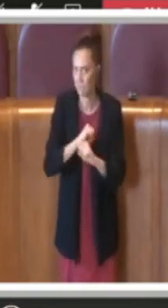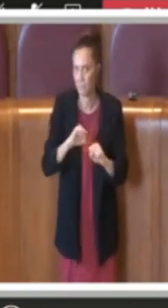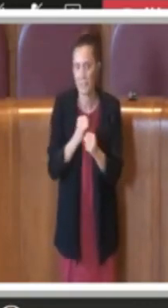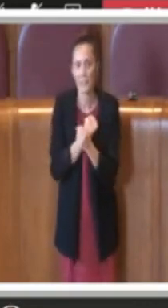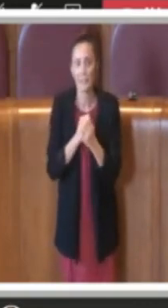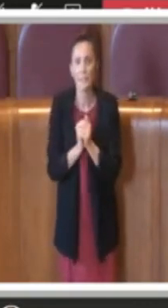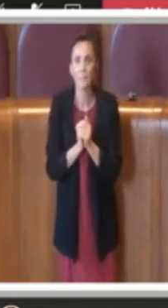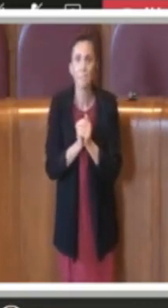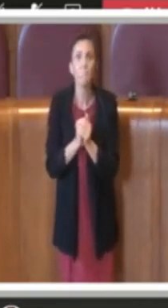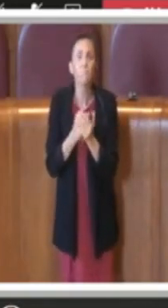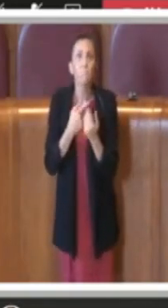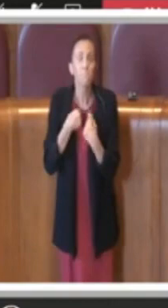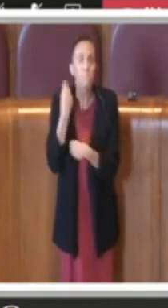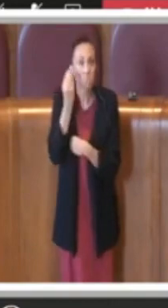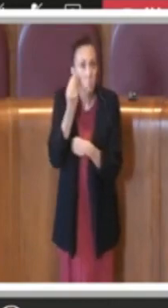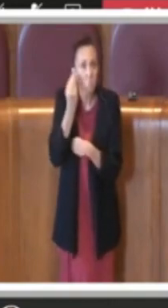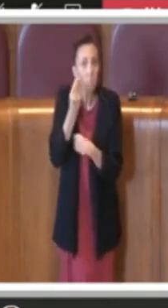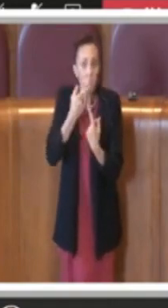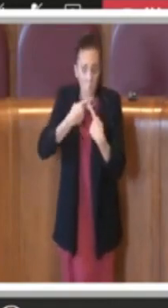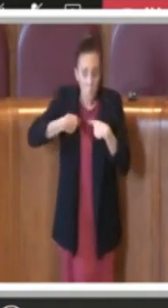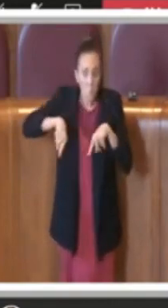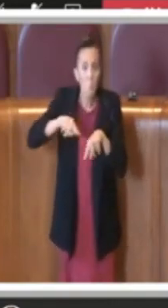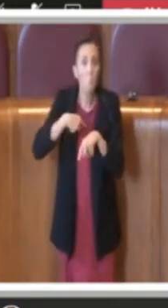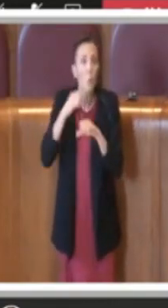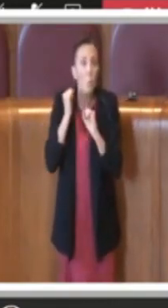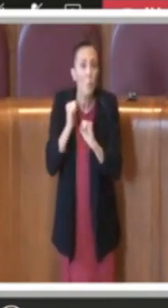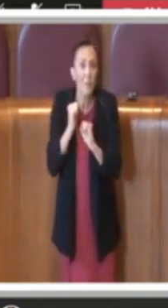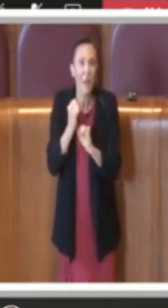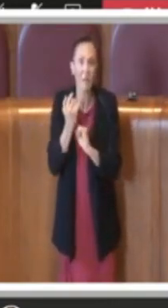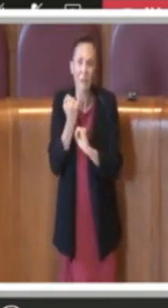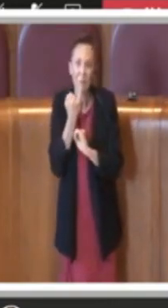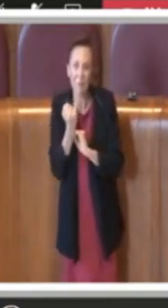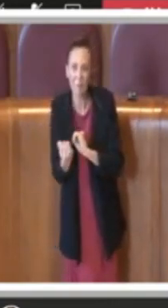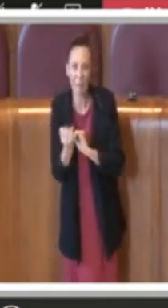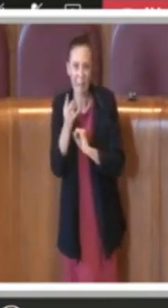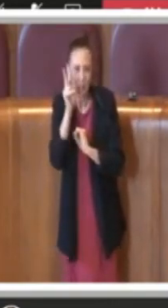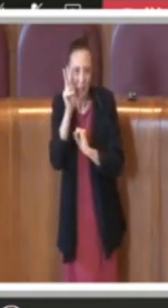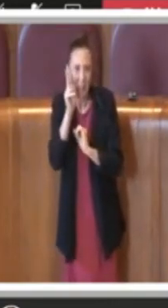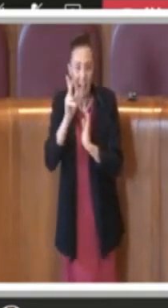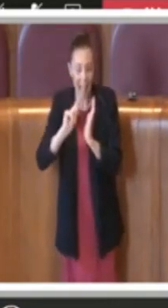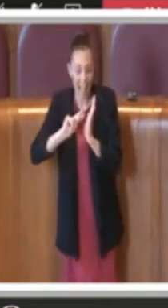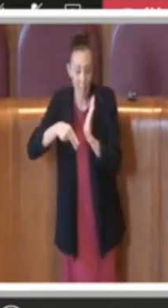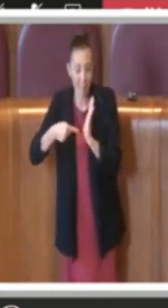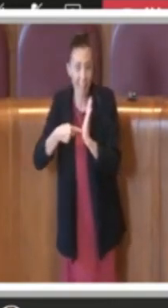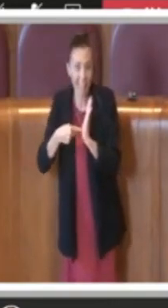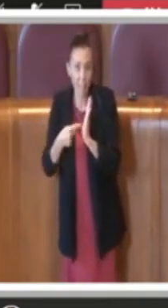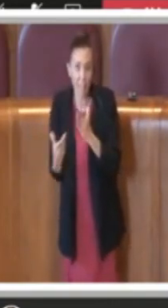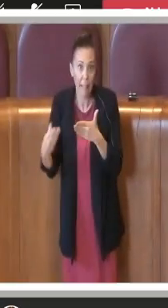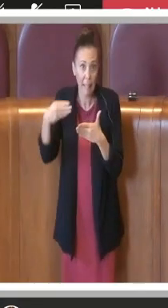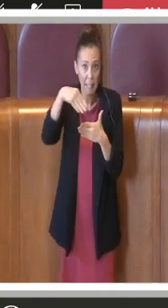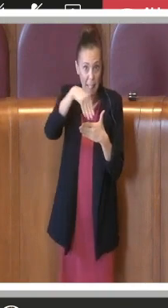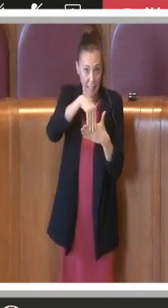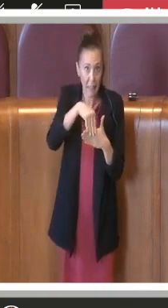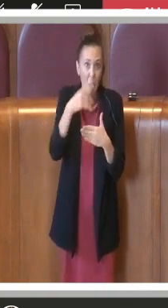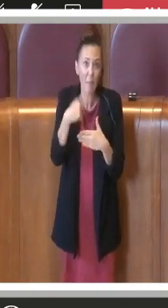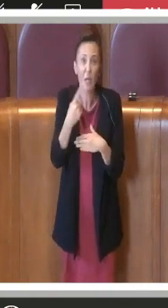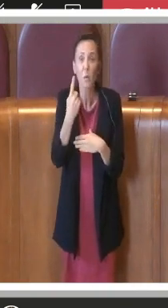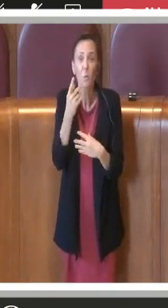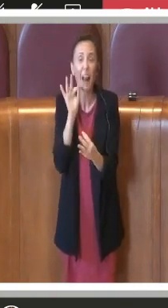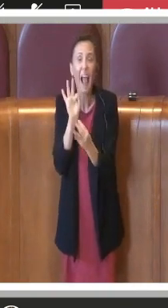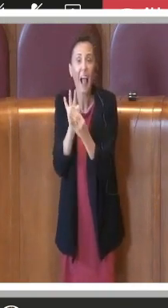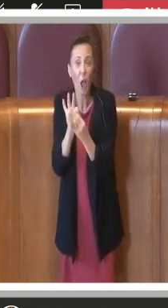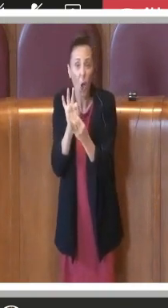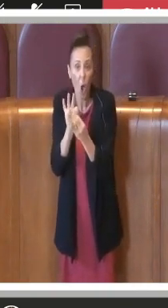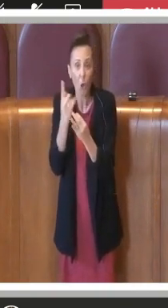avremmo potuto con degli emendamenti, con dei piccoli emendamenti arrivare ad un accordo per approvare